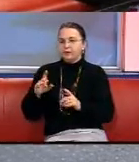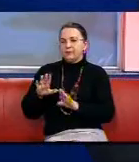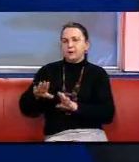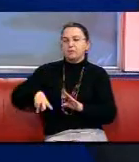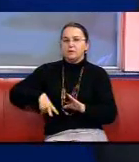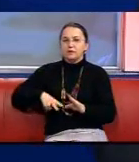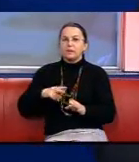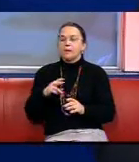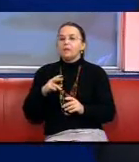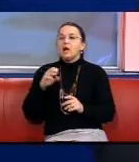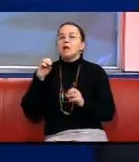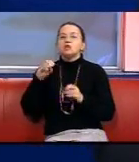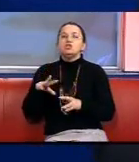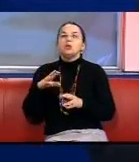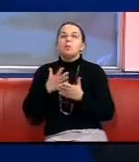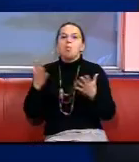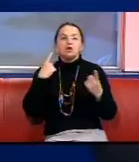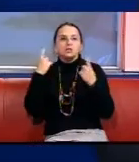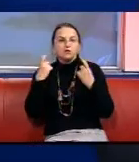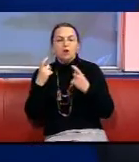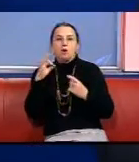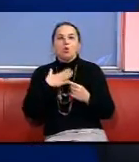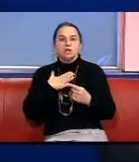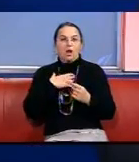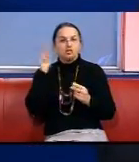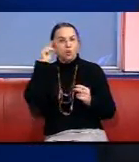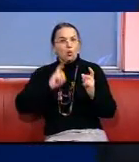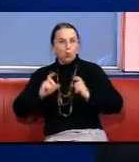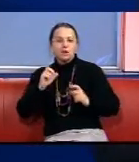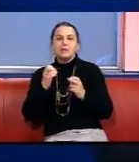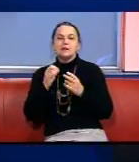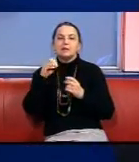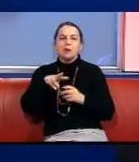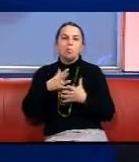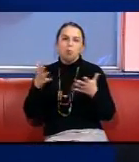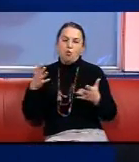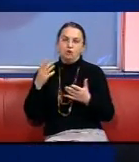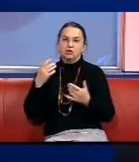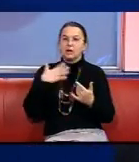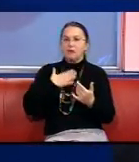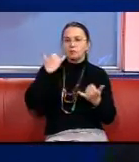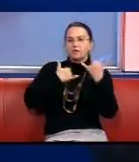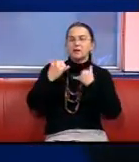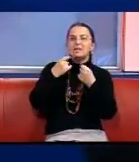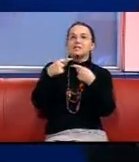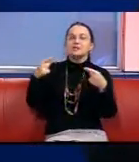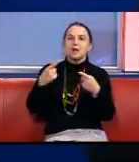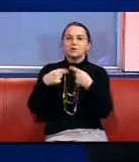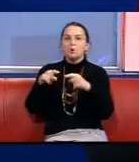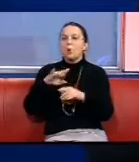більше інформації о наших курсах, тим більше к нам поступає дзвонок від представителей найрізних структур Ну безумовно,